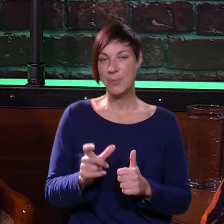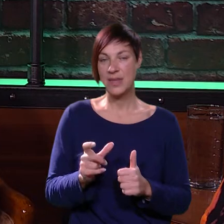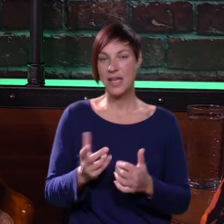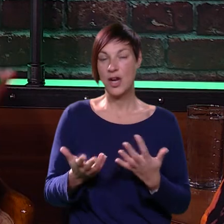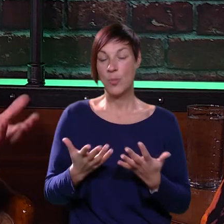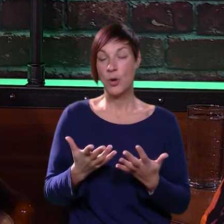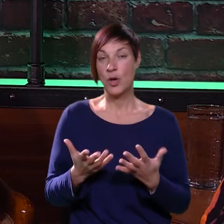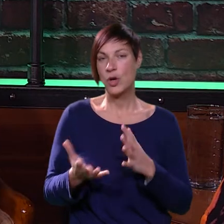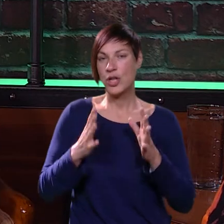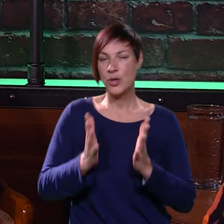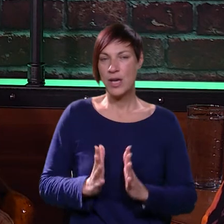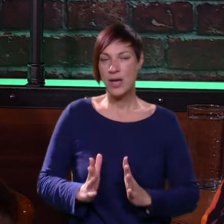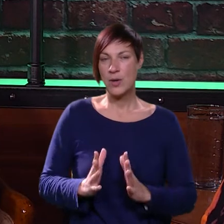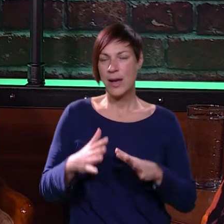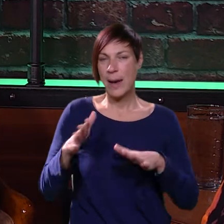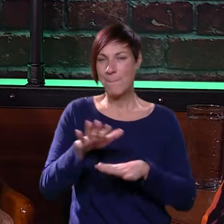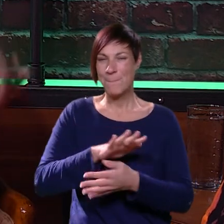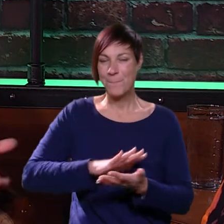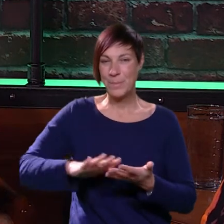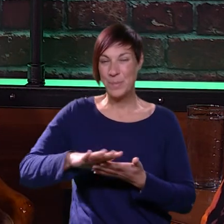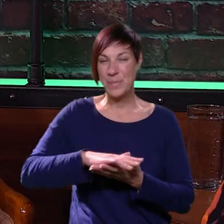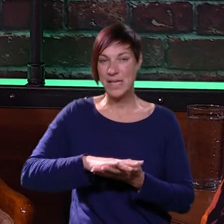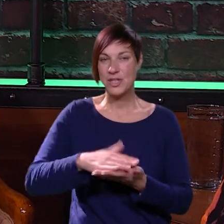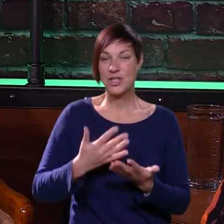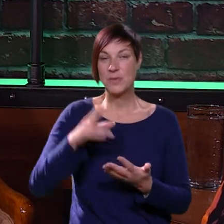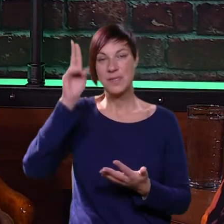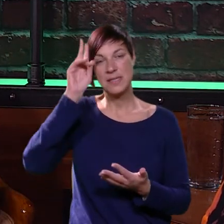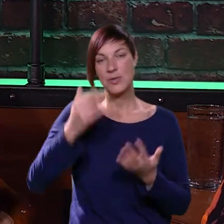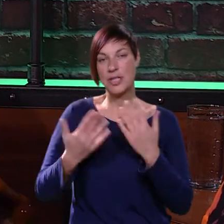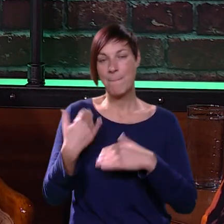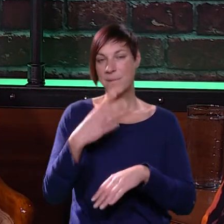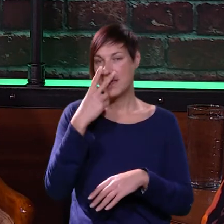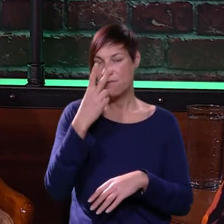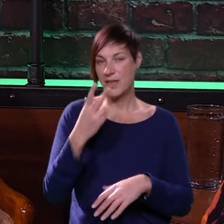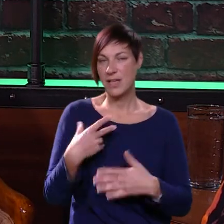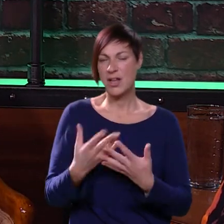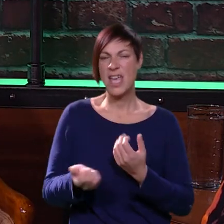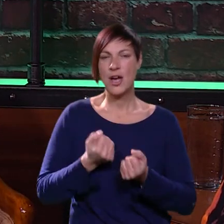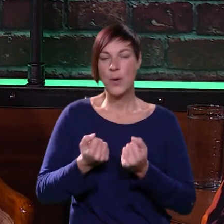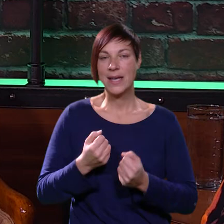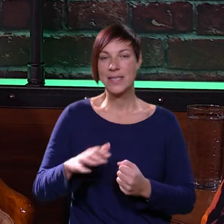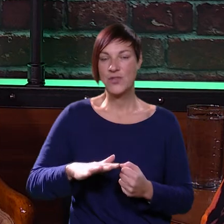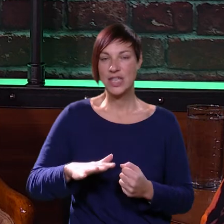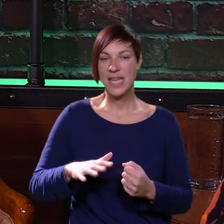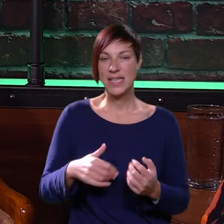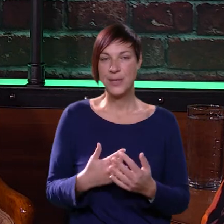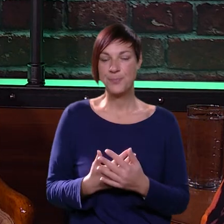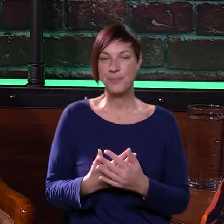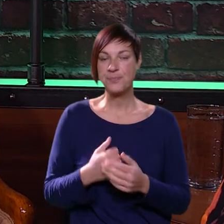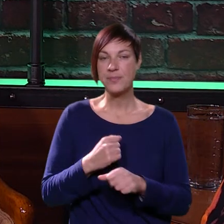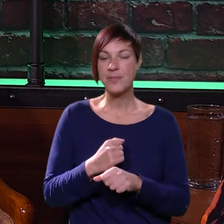dijelom, koliko je on to i regulira, on je i prikrio možda to, što bi se možda prije primijetilo, on je nače ovako aktivno djete,